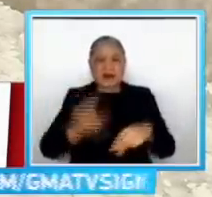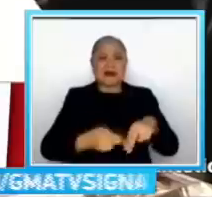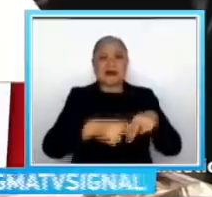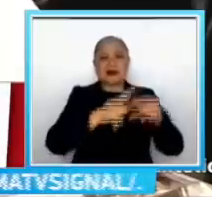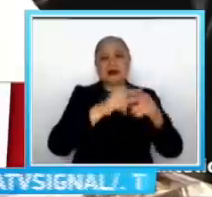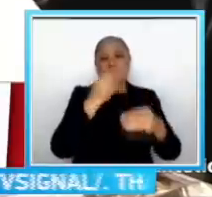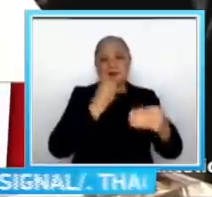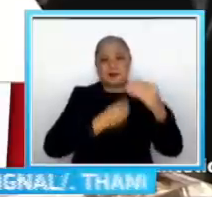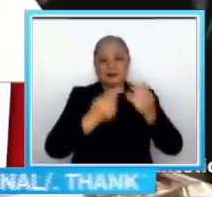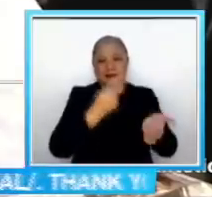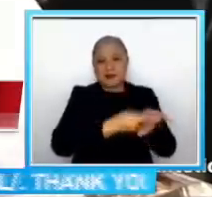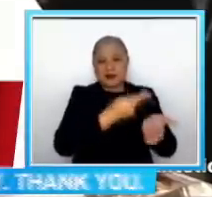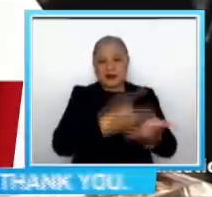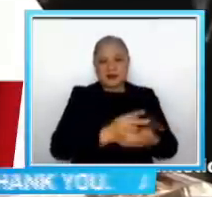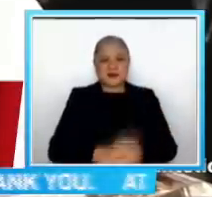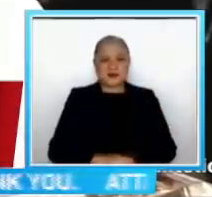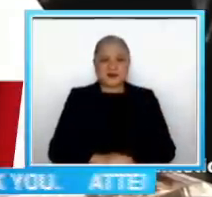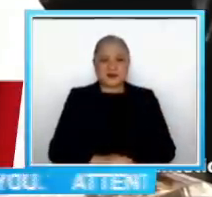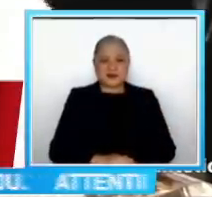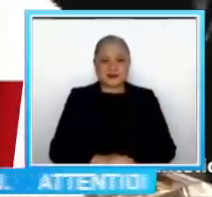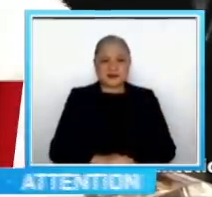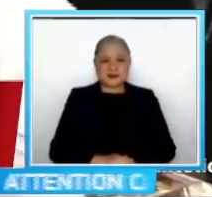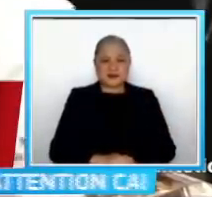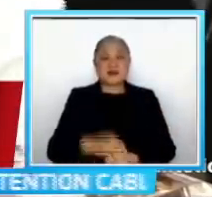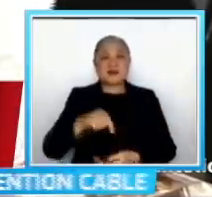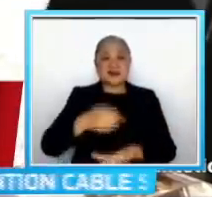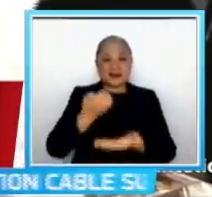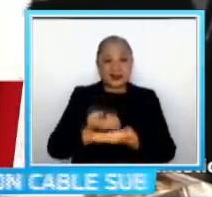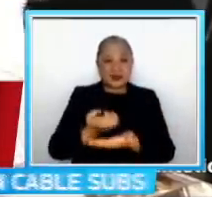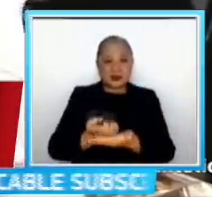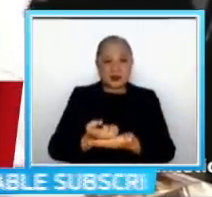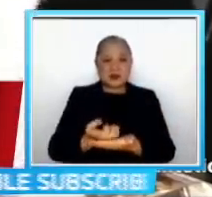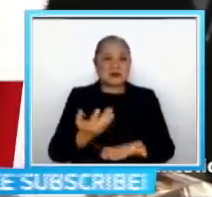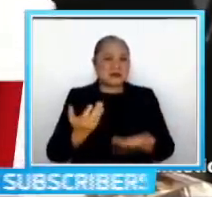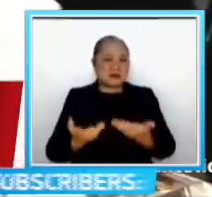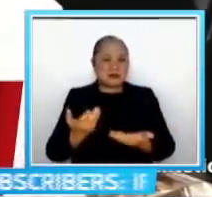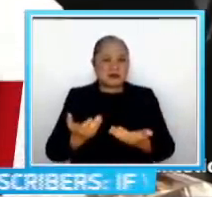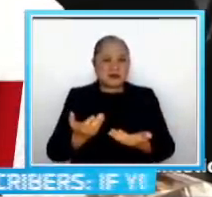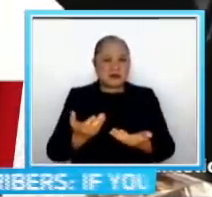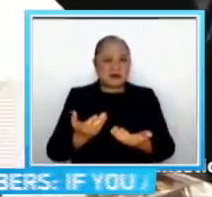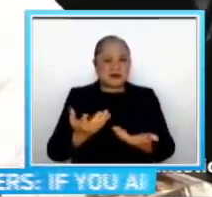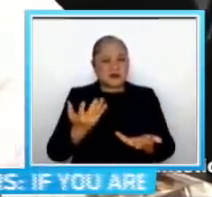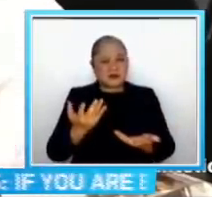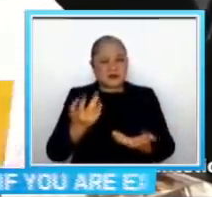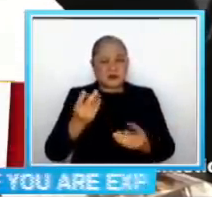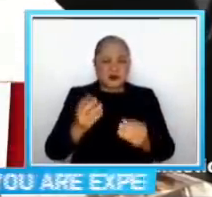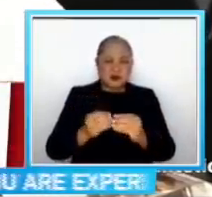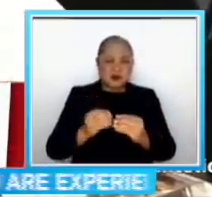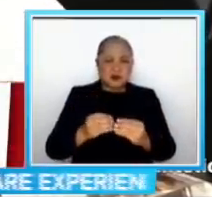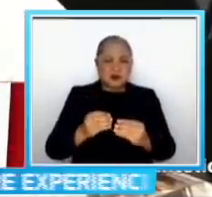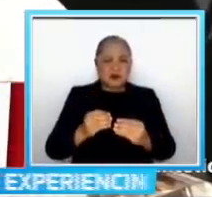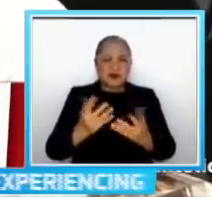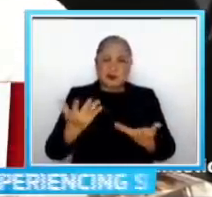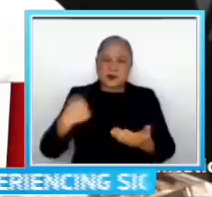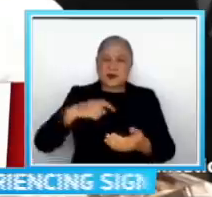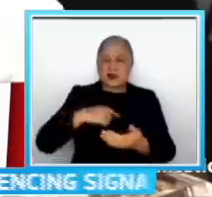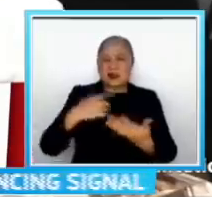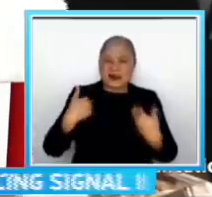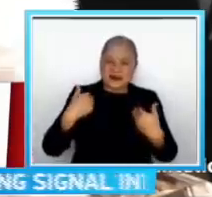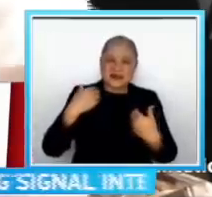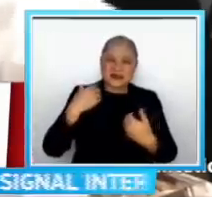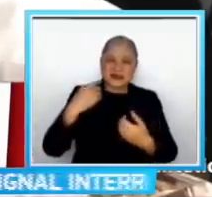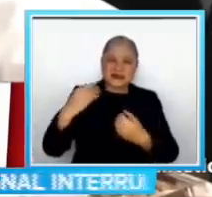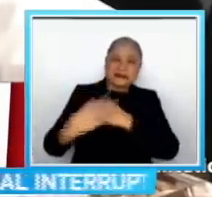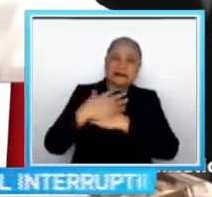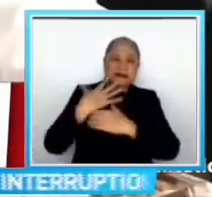The Philippine economy will likely be collateral damage It is as